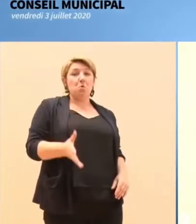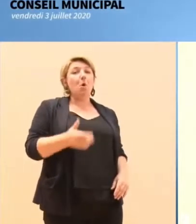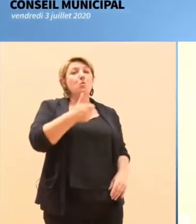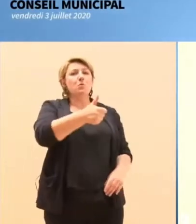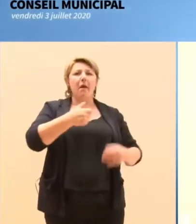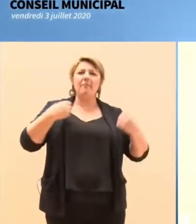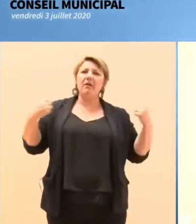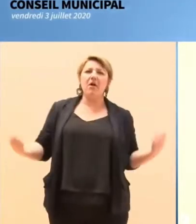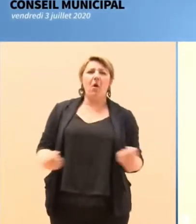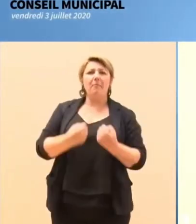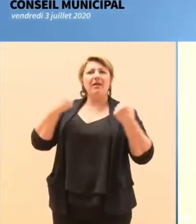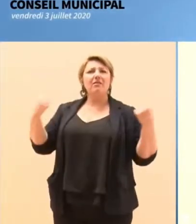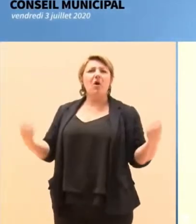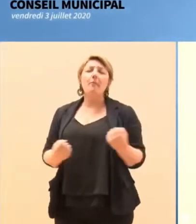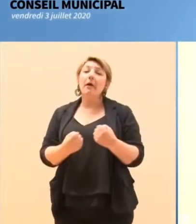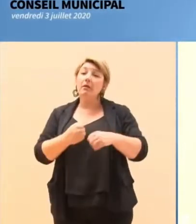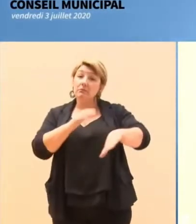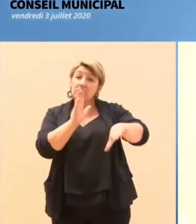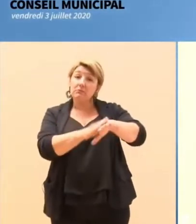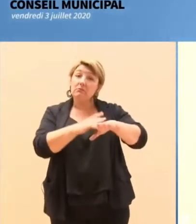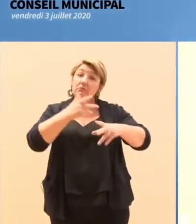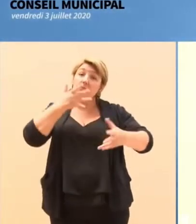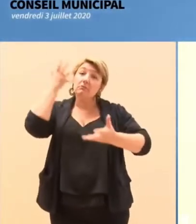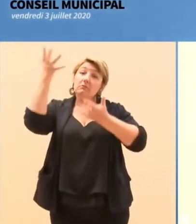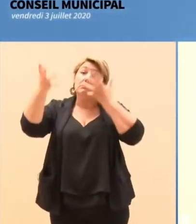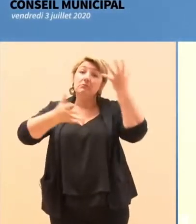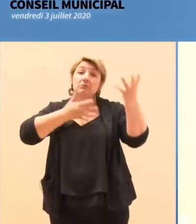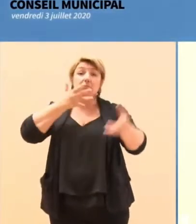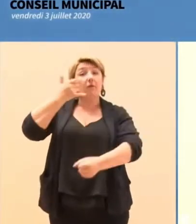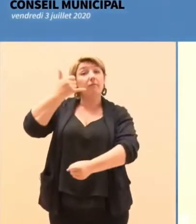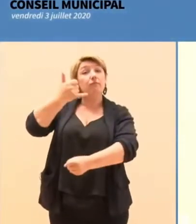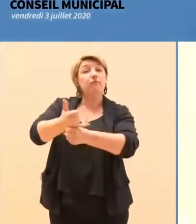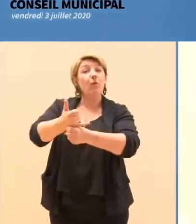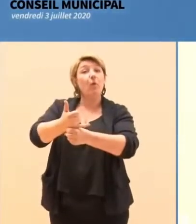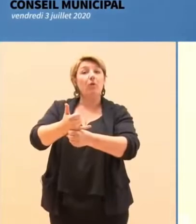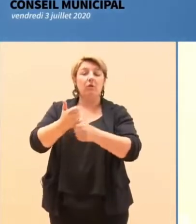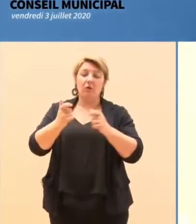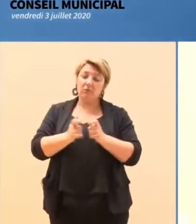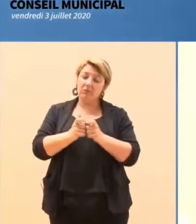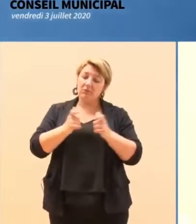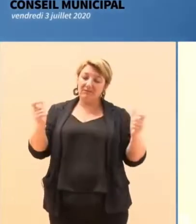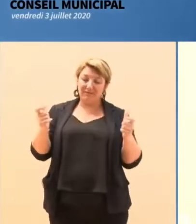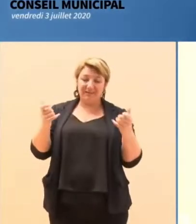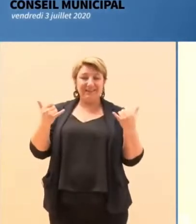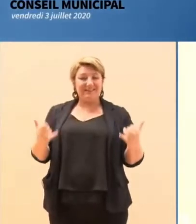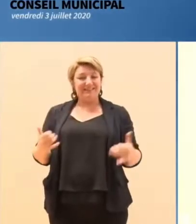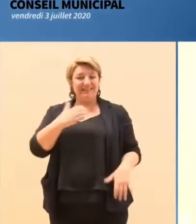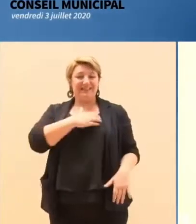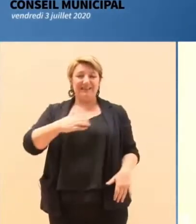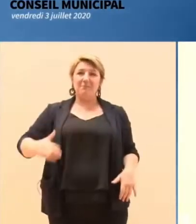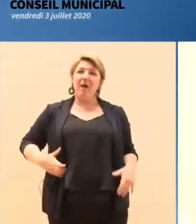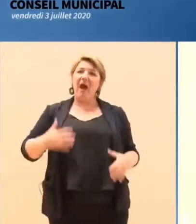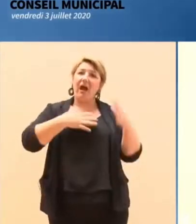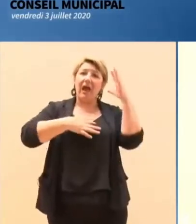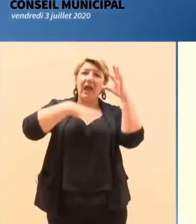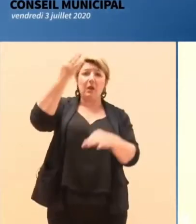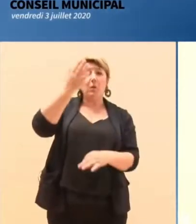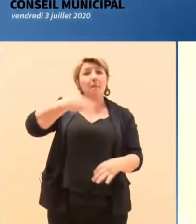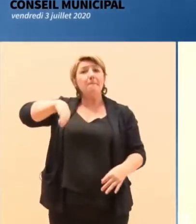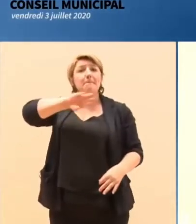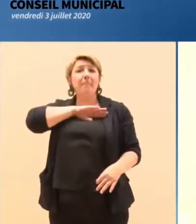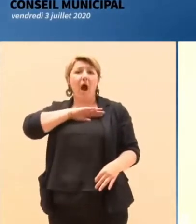faussement que j'avais été élu le maire par l'abstention, alors que, ironie de l'histoire,